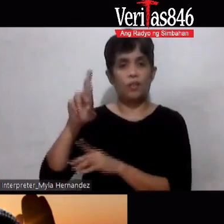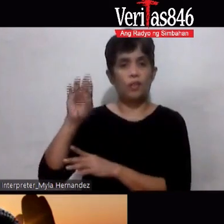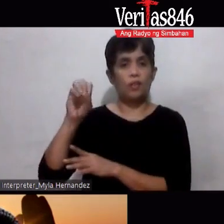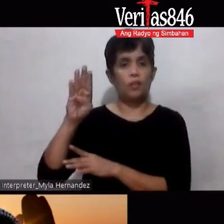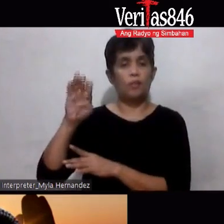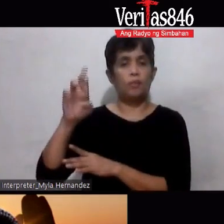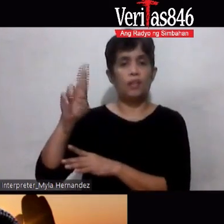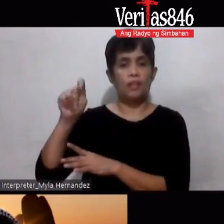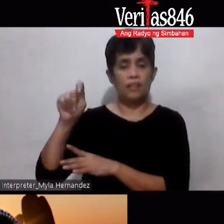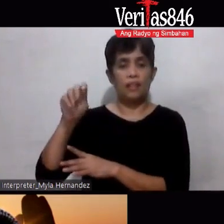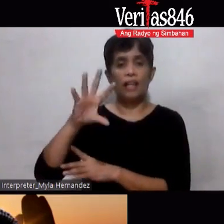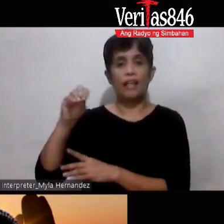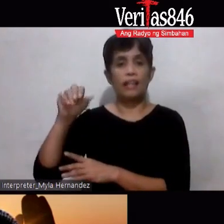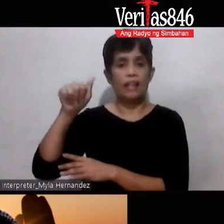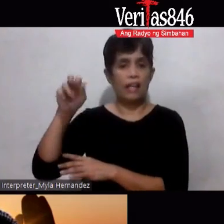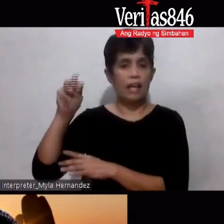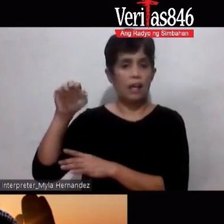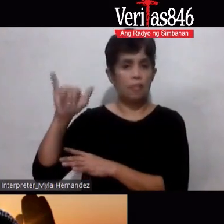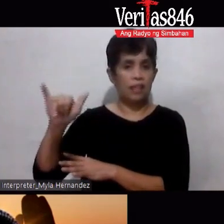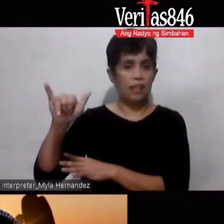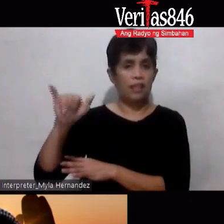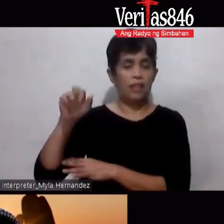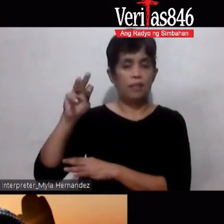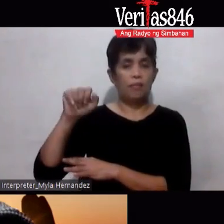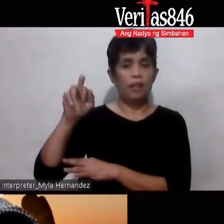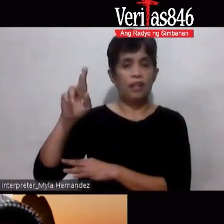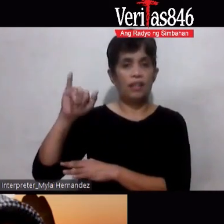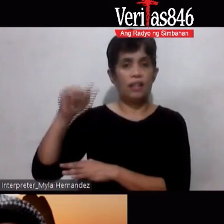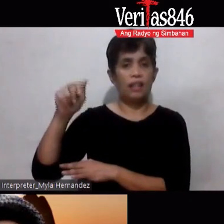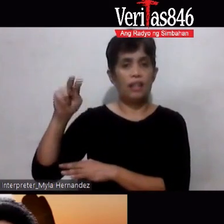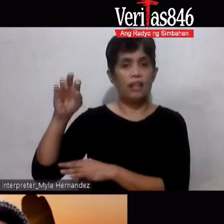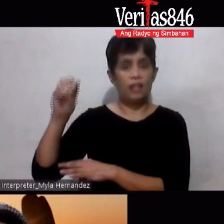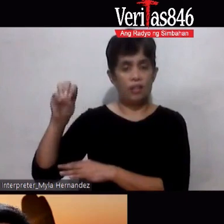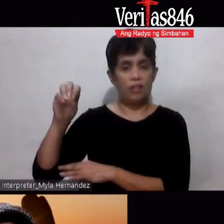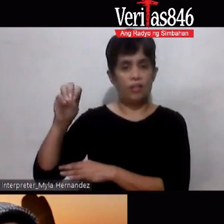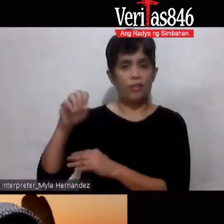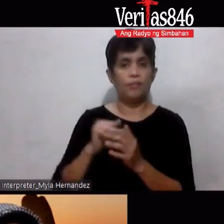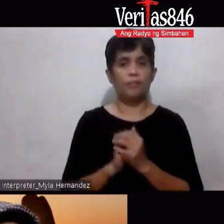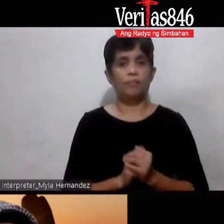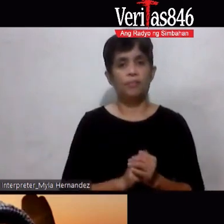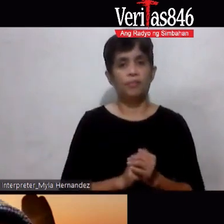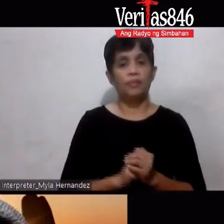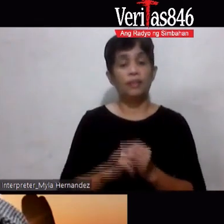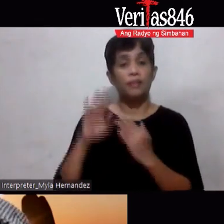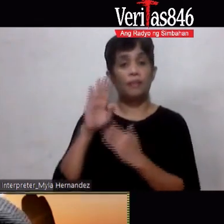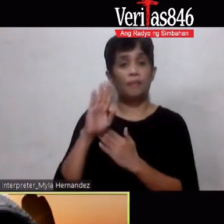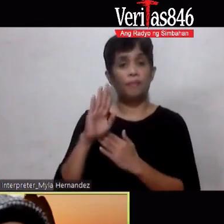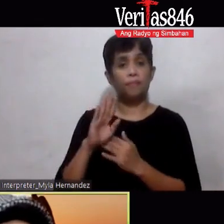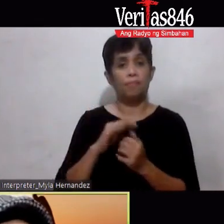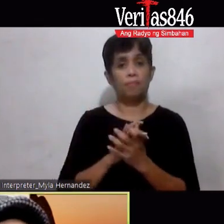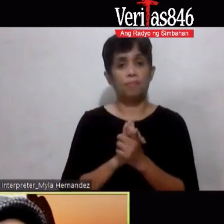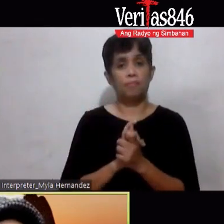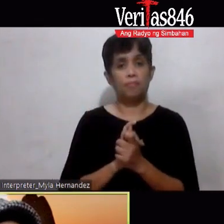Ami Mariano Na nakikinig sa atin Mula Tagaytay Sa ating pagbabalik Okay Marami May